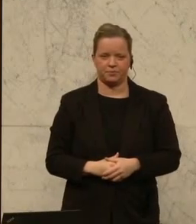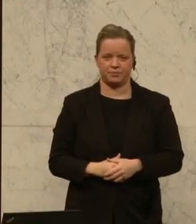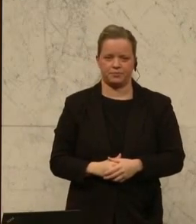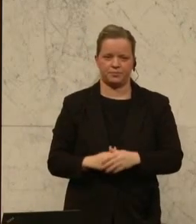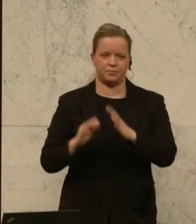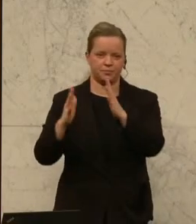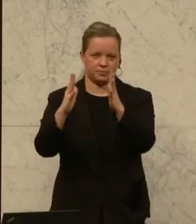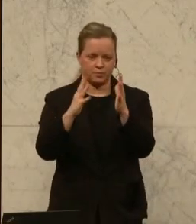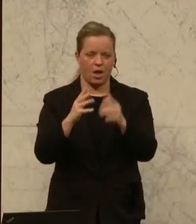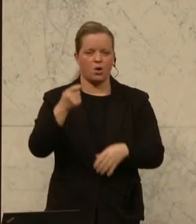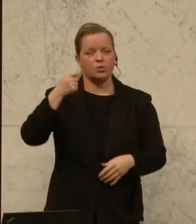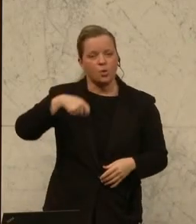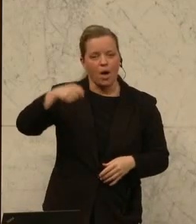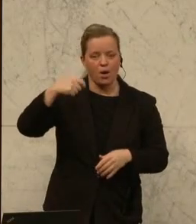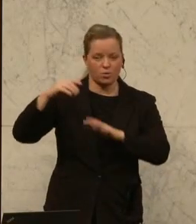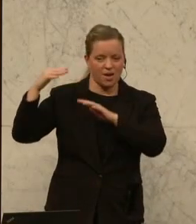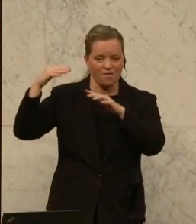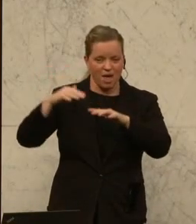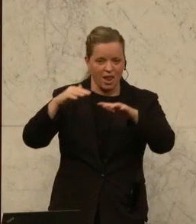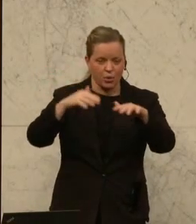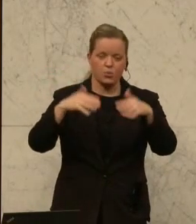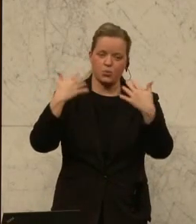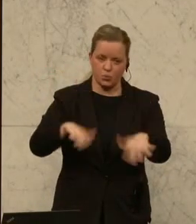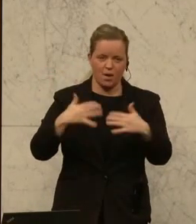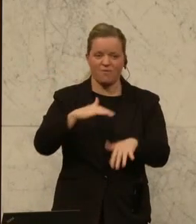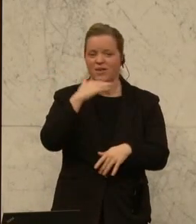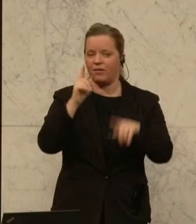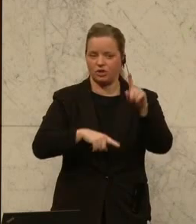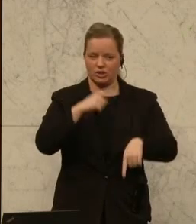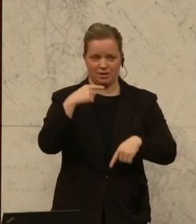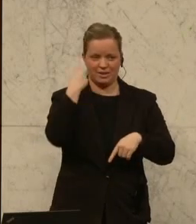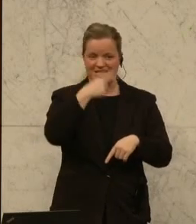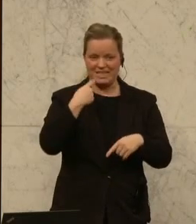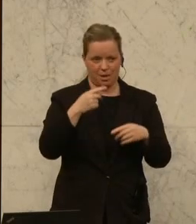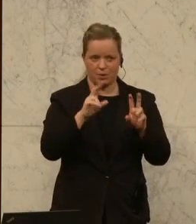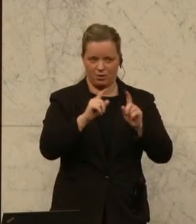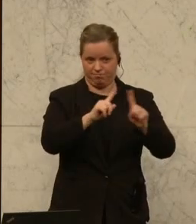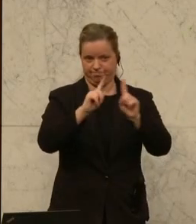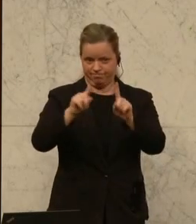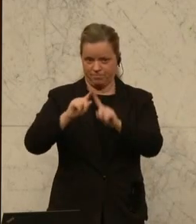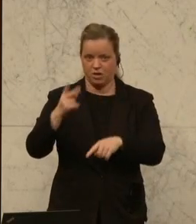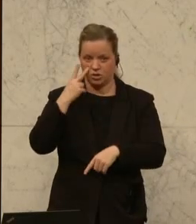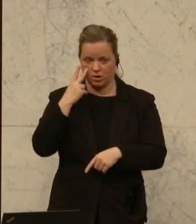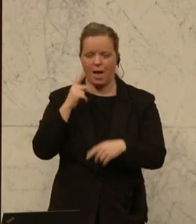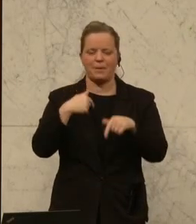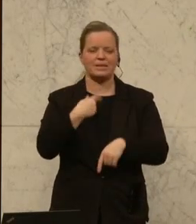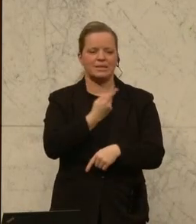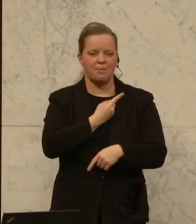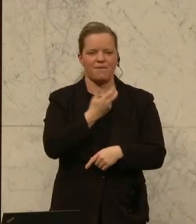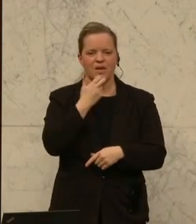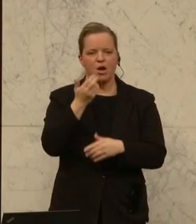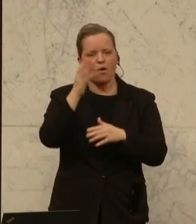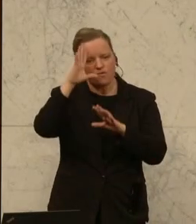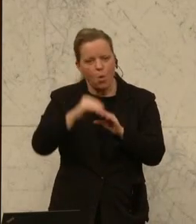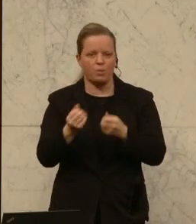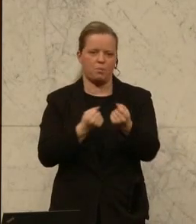die Teuerungswelle hat viele Gesichter. Als Bautensprecher der FPÖ möchte ich mich aber auf die wohnpolitische Facette